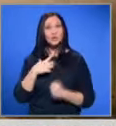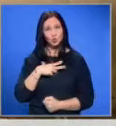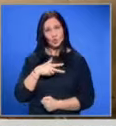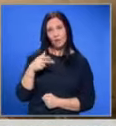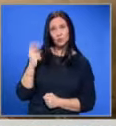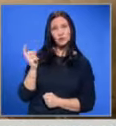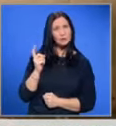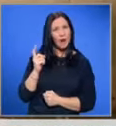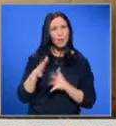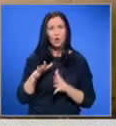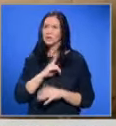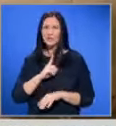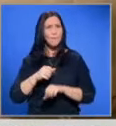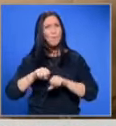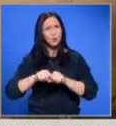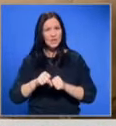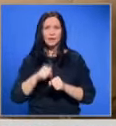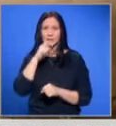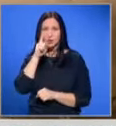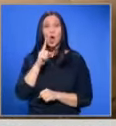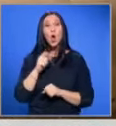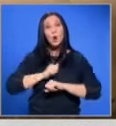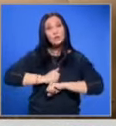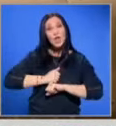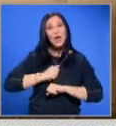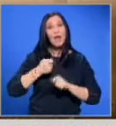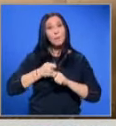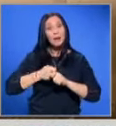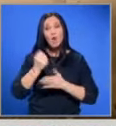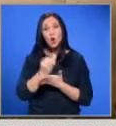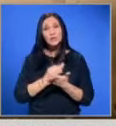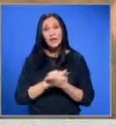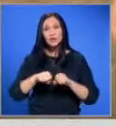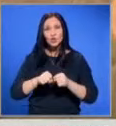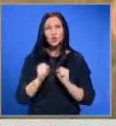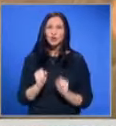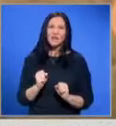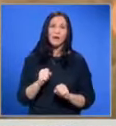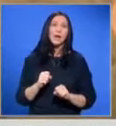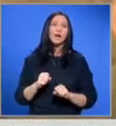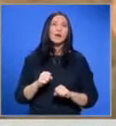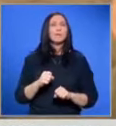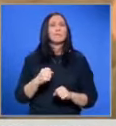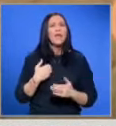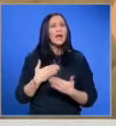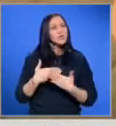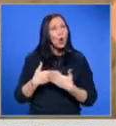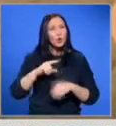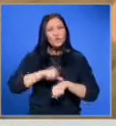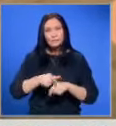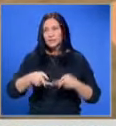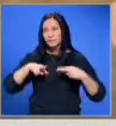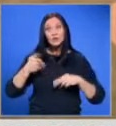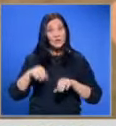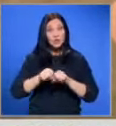пострадали значително. Общинята прави оценките на щетите, очакваме в най-скоро време да се възстановят тези щети.